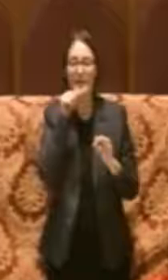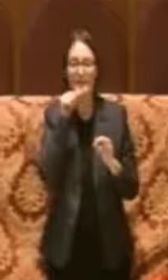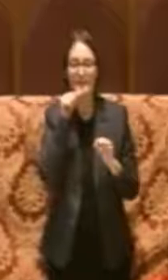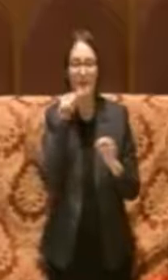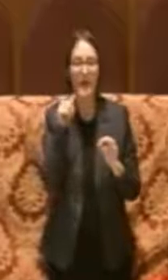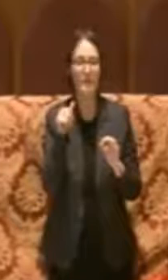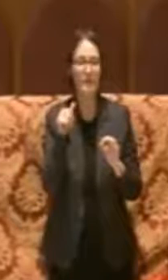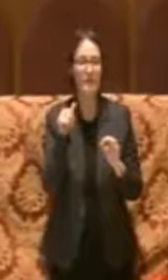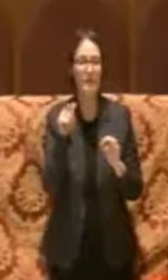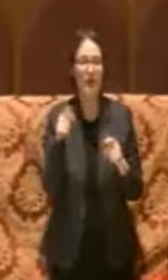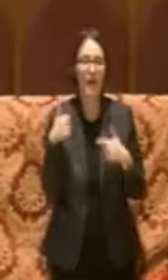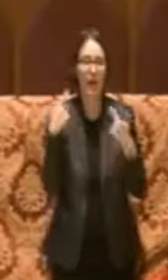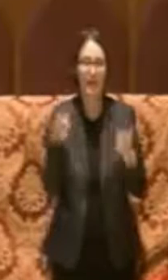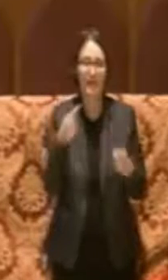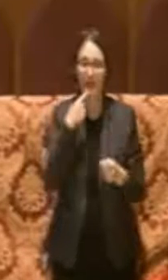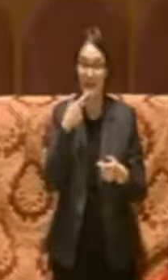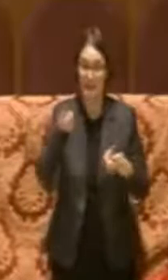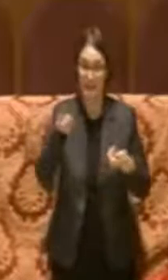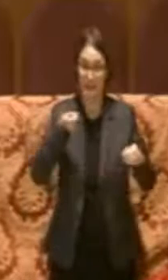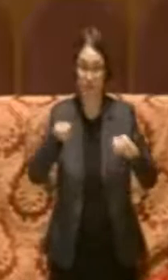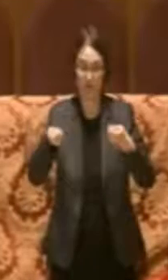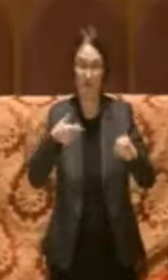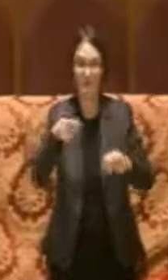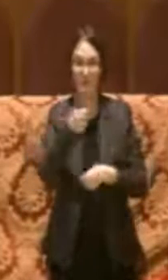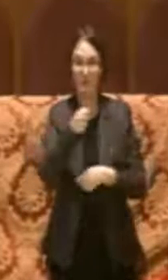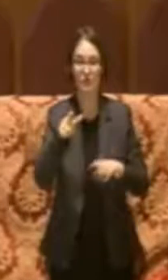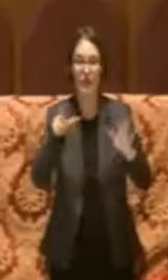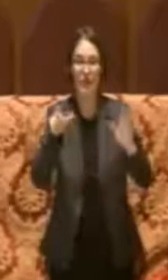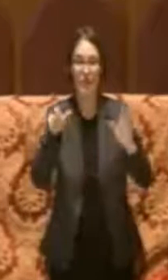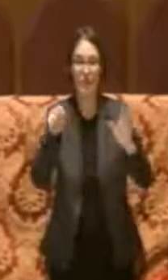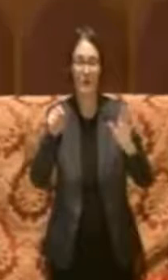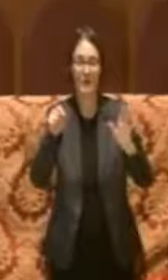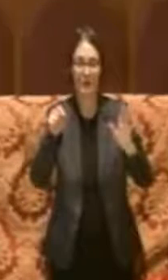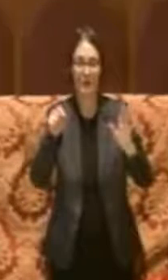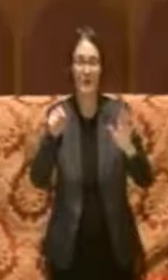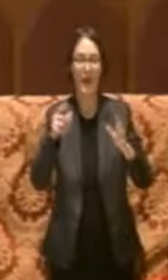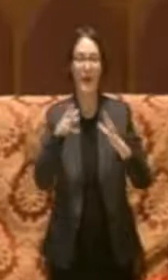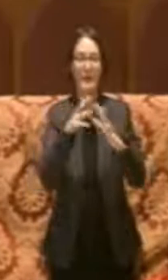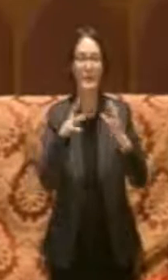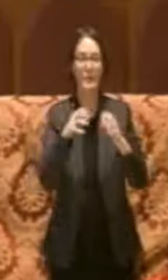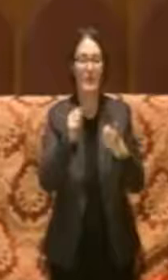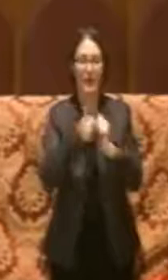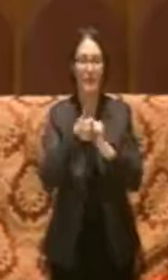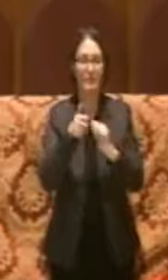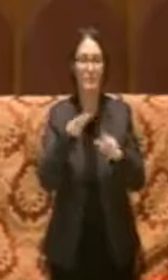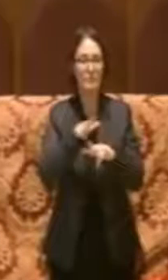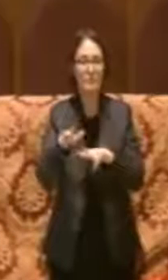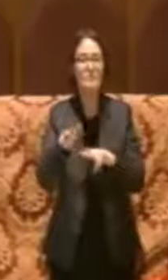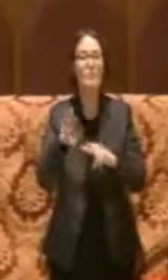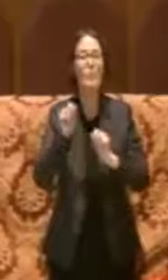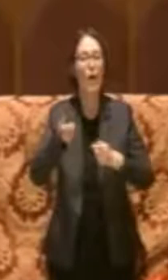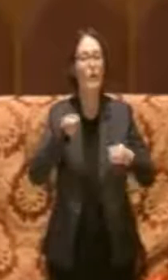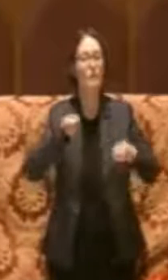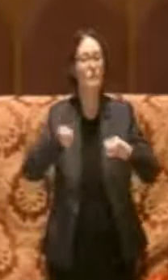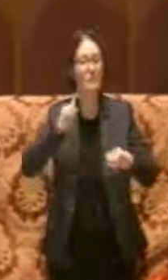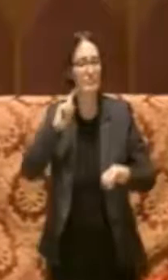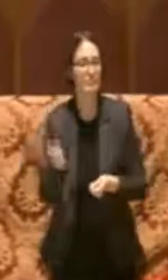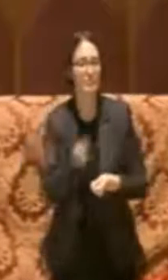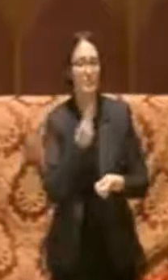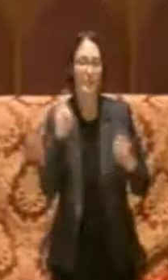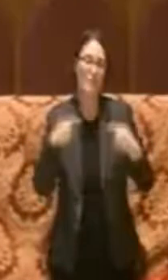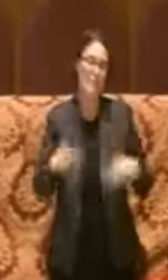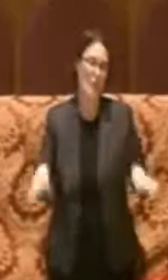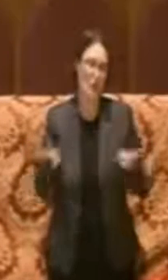quindi a chi gestisce questi 170 impianti sportivi comunali di poterlo fare al meglio. E con questo